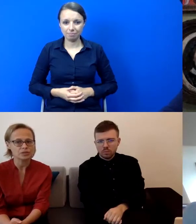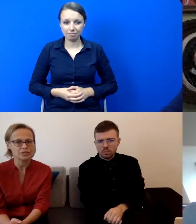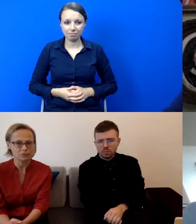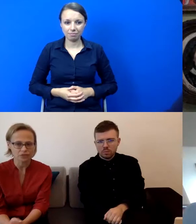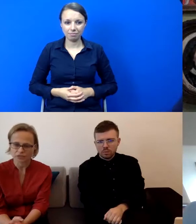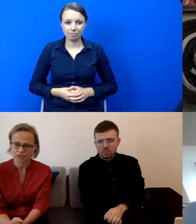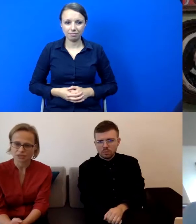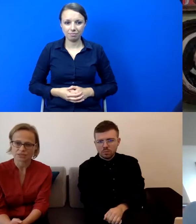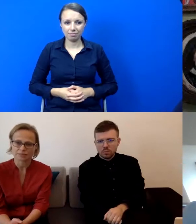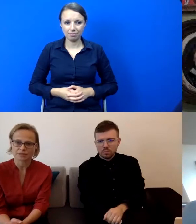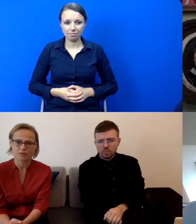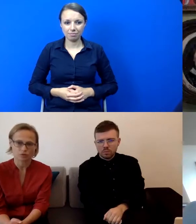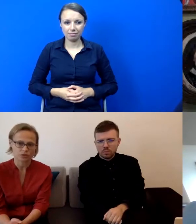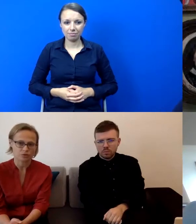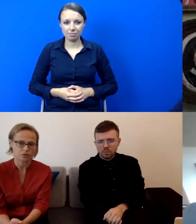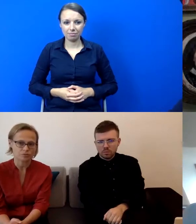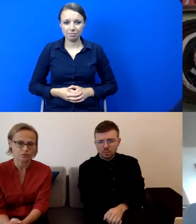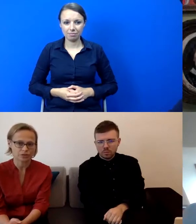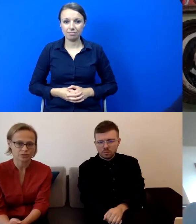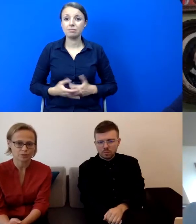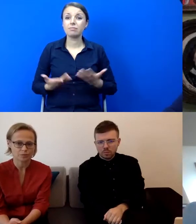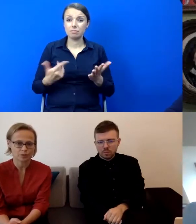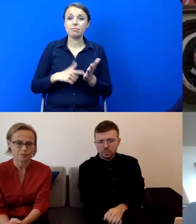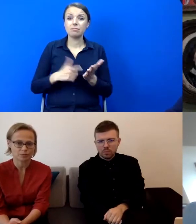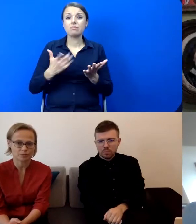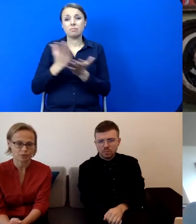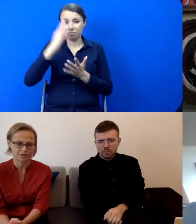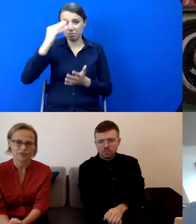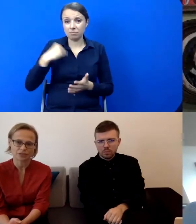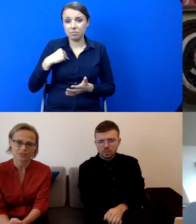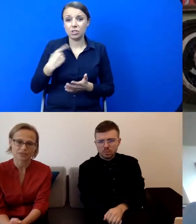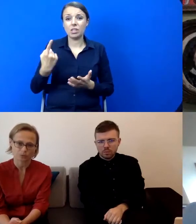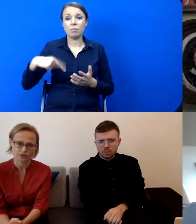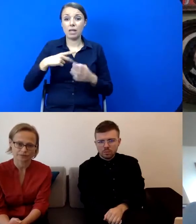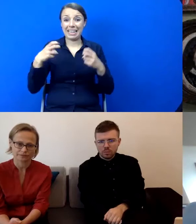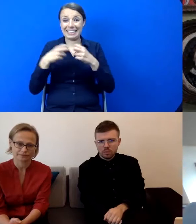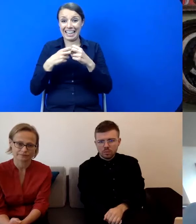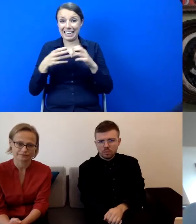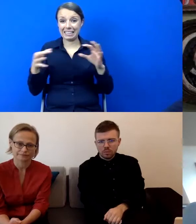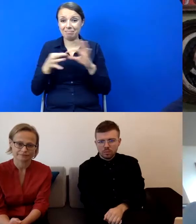Był sygnał u nas, że jest niestabilne łącze. Może był jakiś problem z połączeniem. A czy teraz jest dobrze?